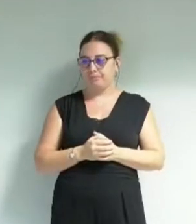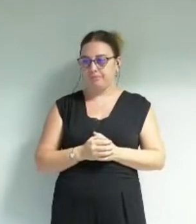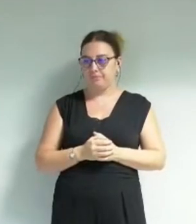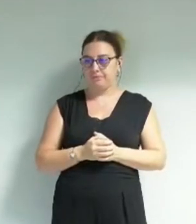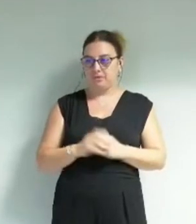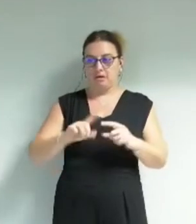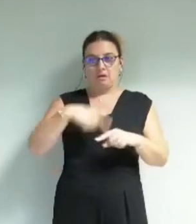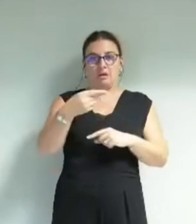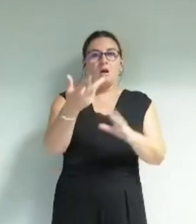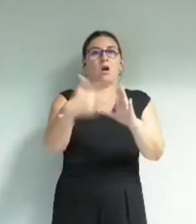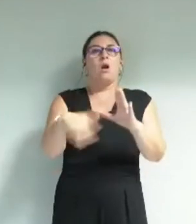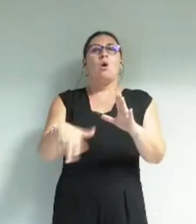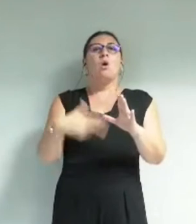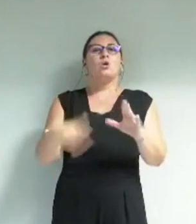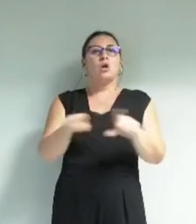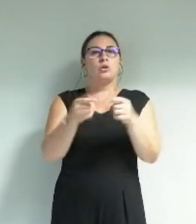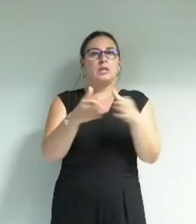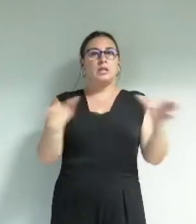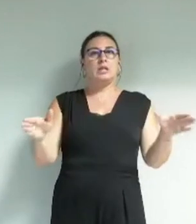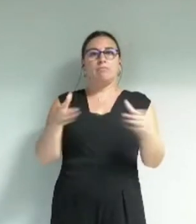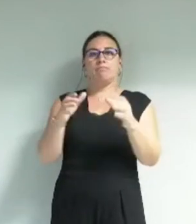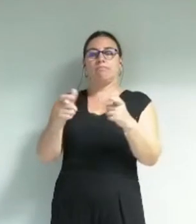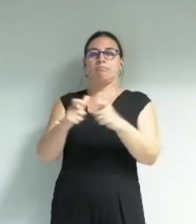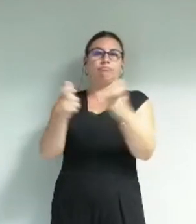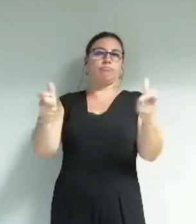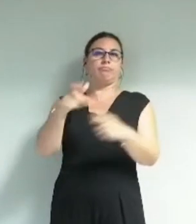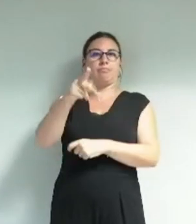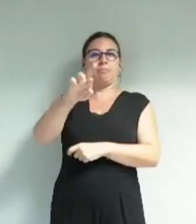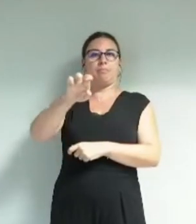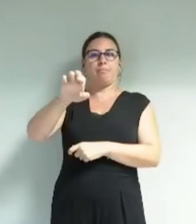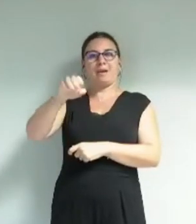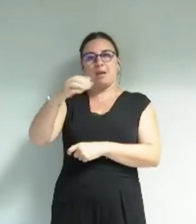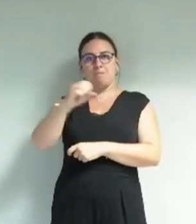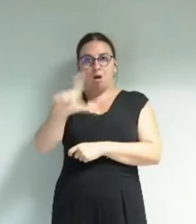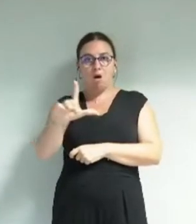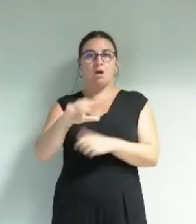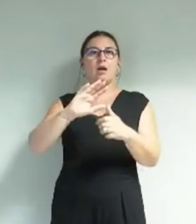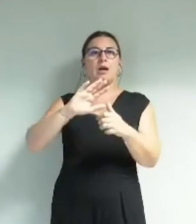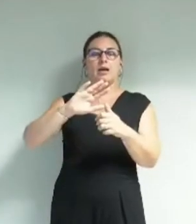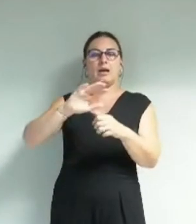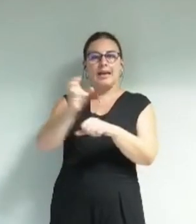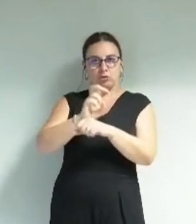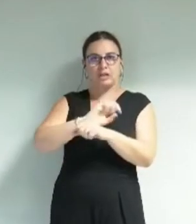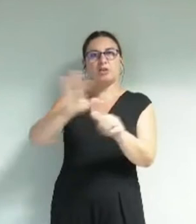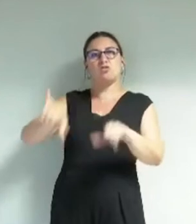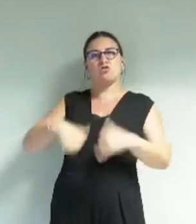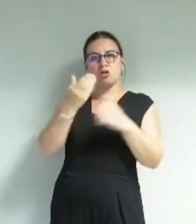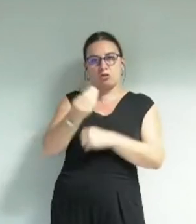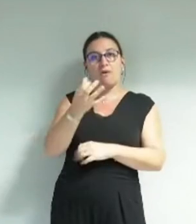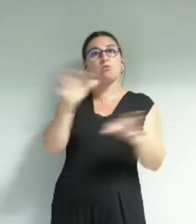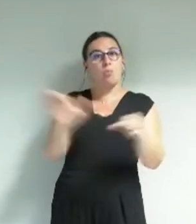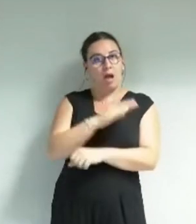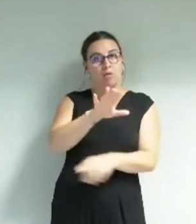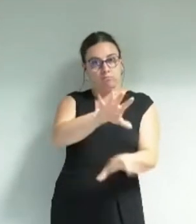à l'automne de l'espace Prémol avec une éducatrice de jeunes enfants à temps plein et des moyens supplémentaires des